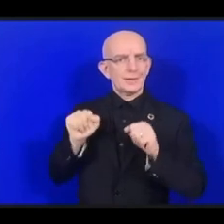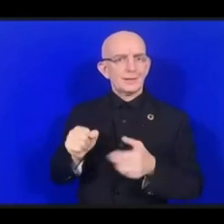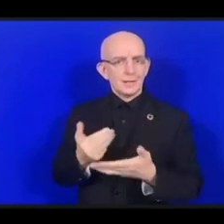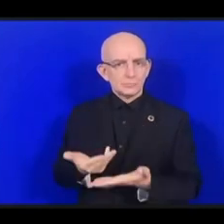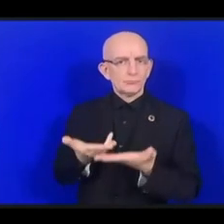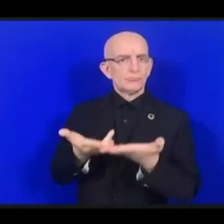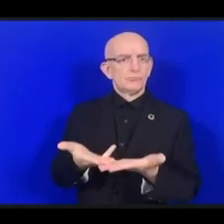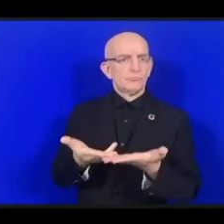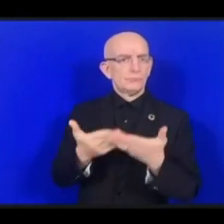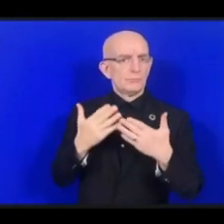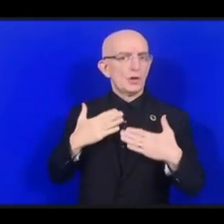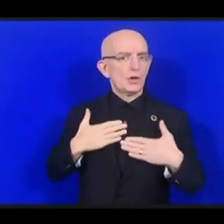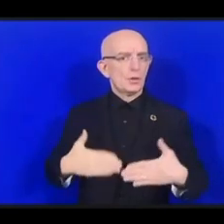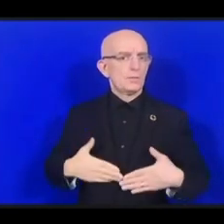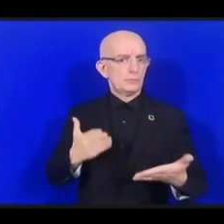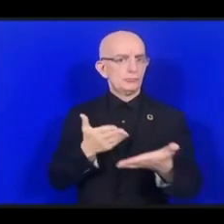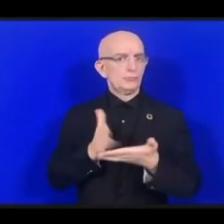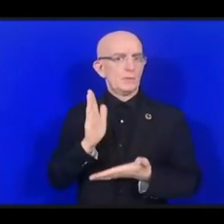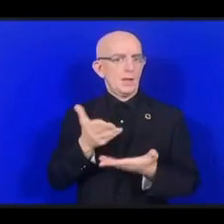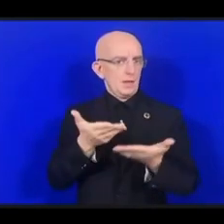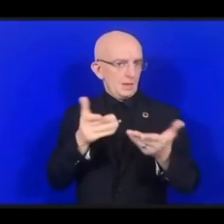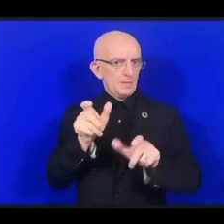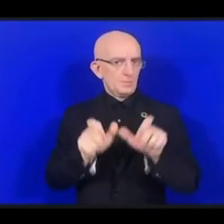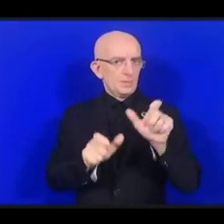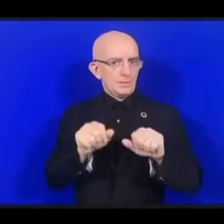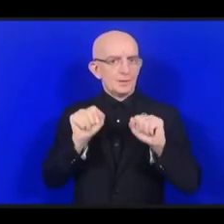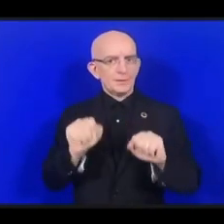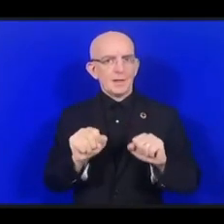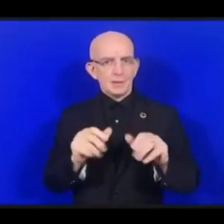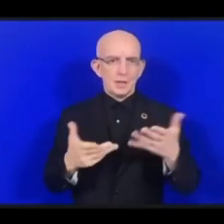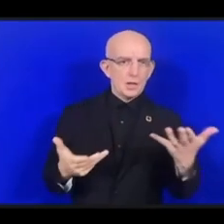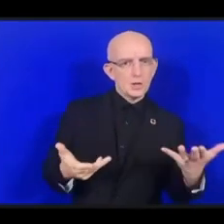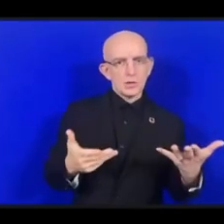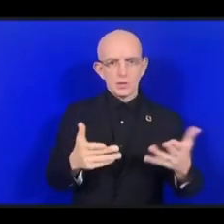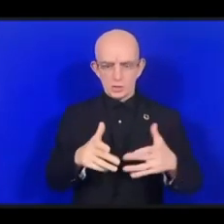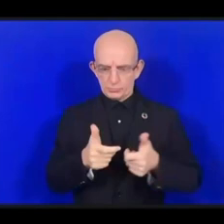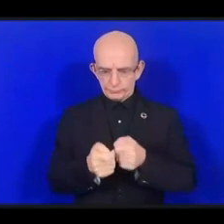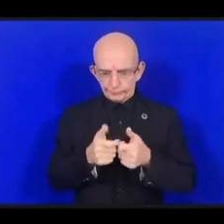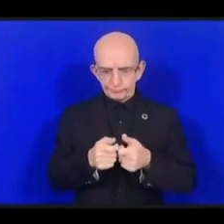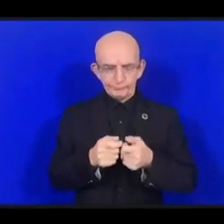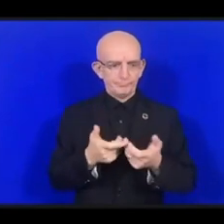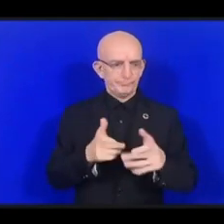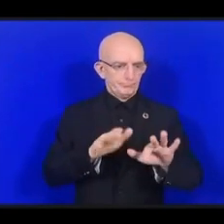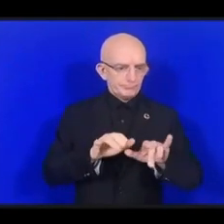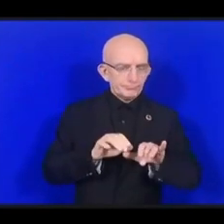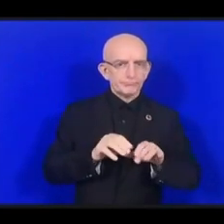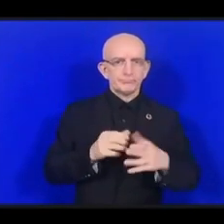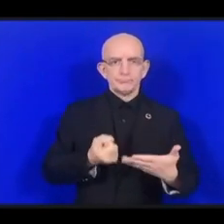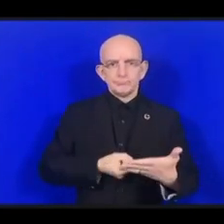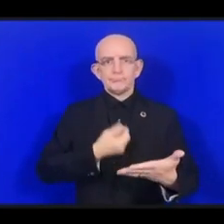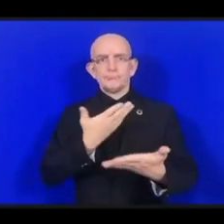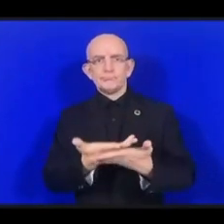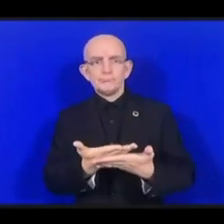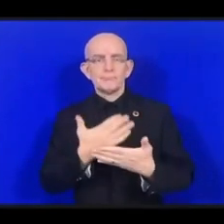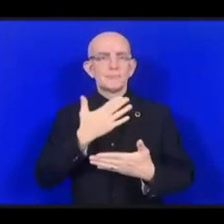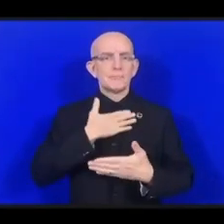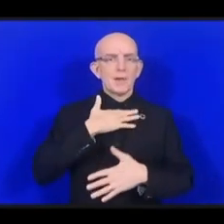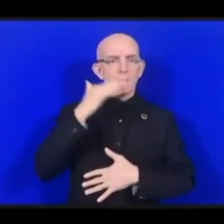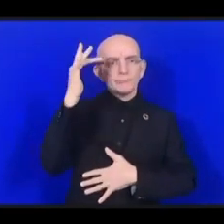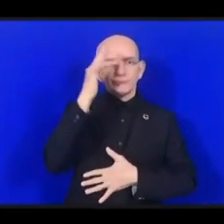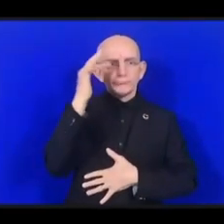воспользоваться правами слова и выражения своего мнения. Несмотря